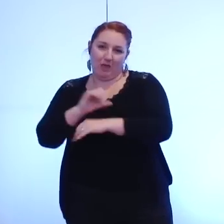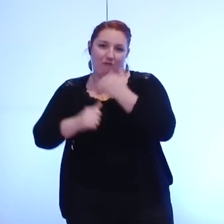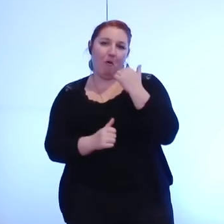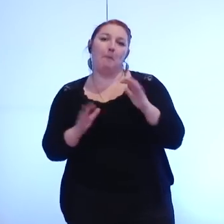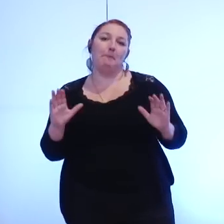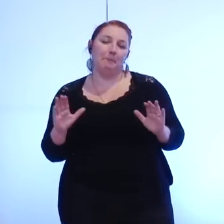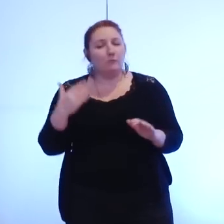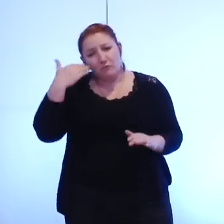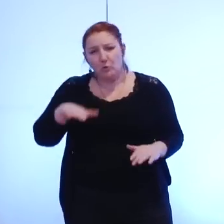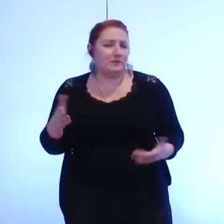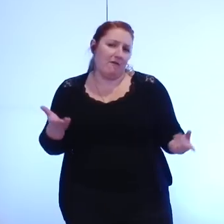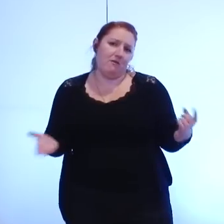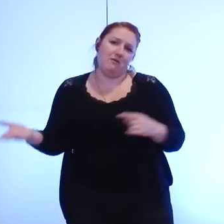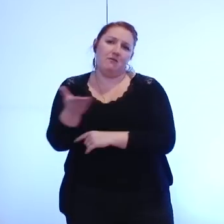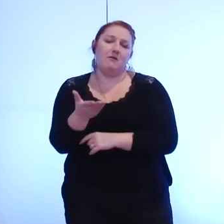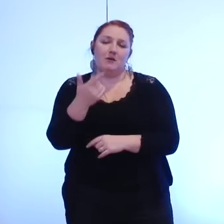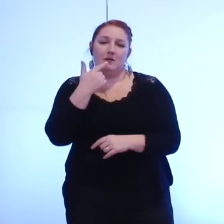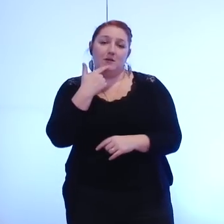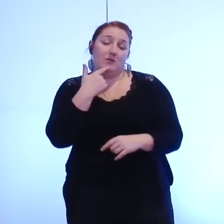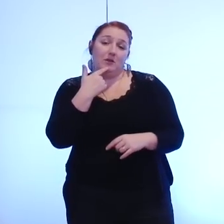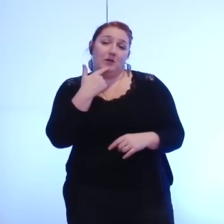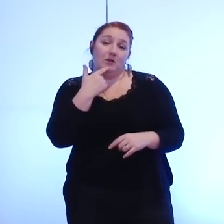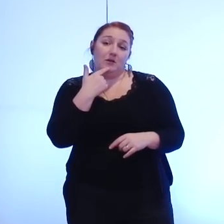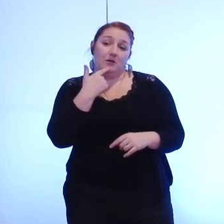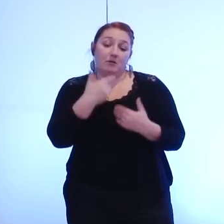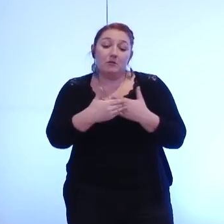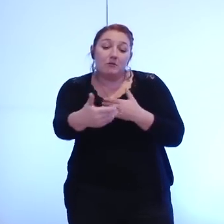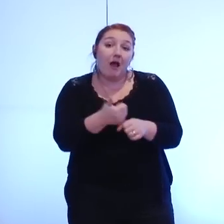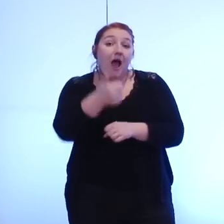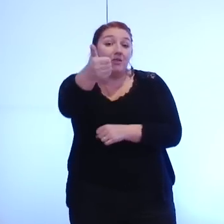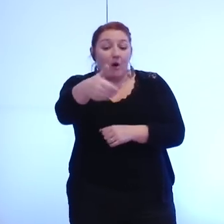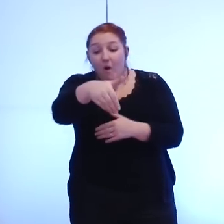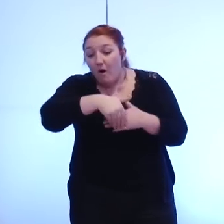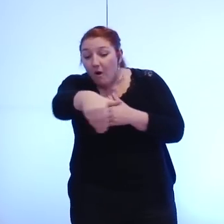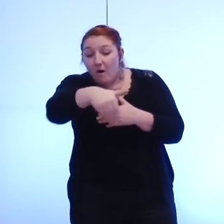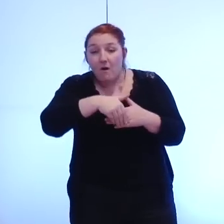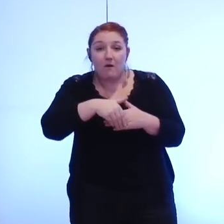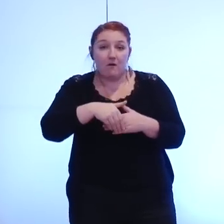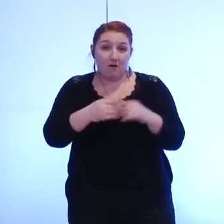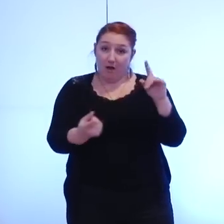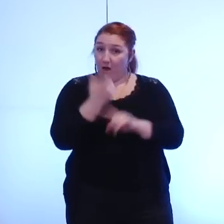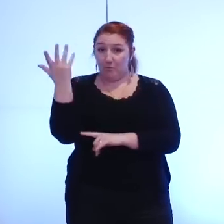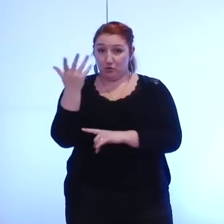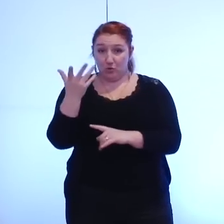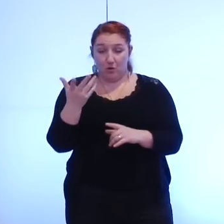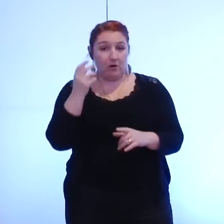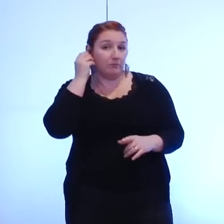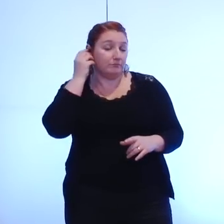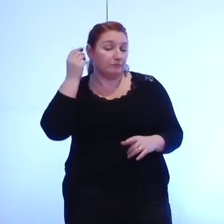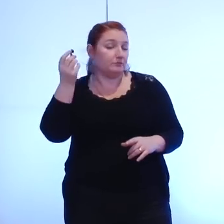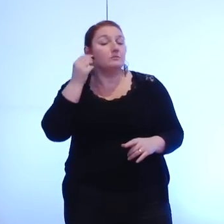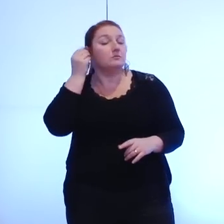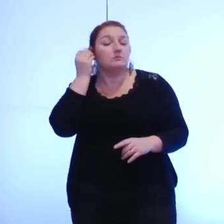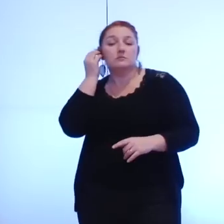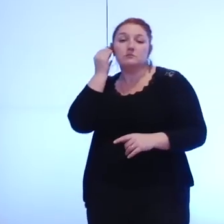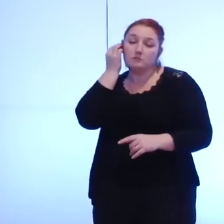que comme ce qu'il est nécessaire d'ici un an c'est seulement d'organiser une cession d'action entre la